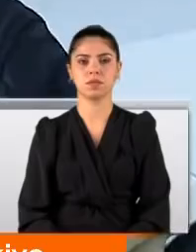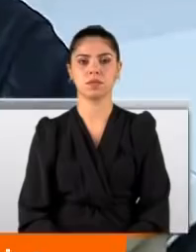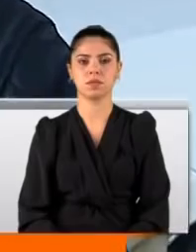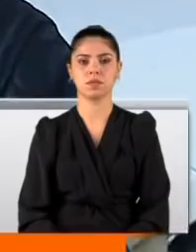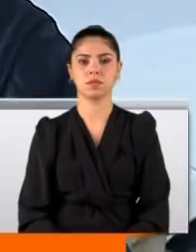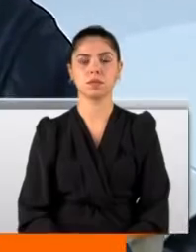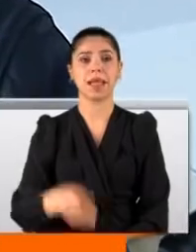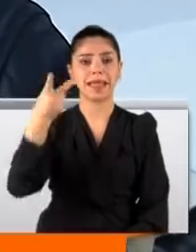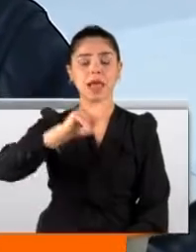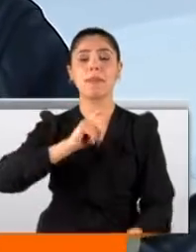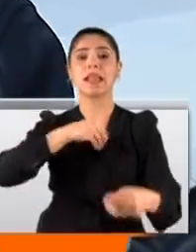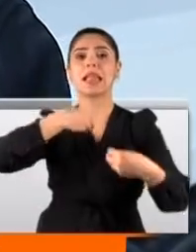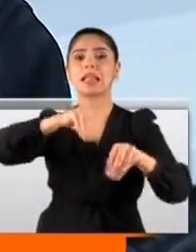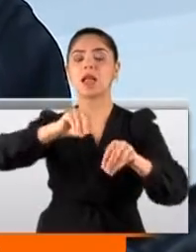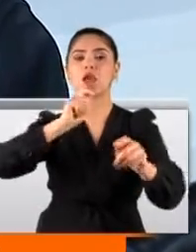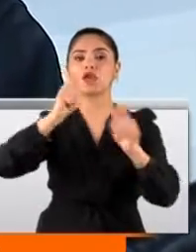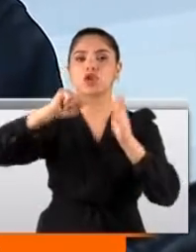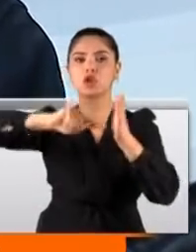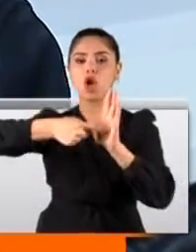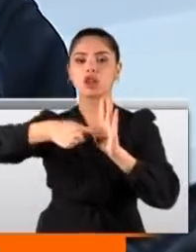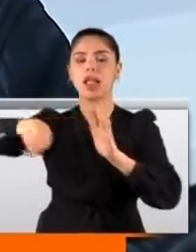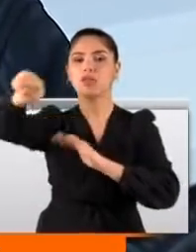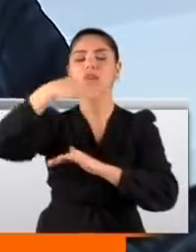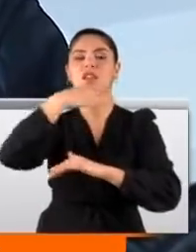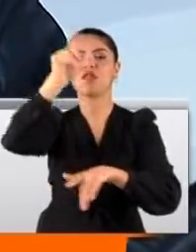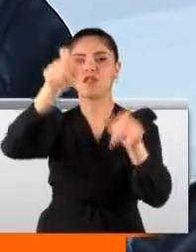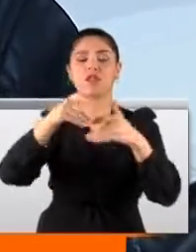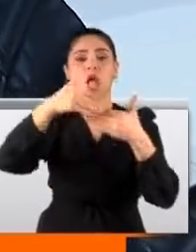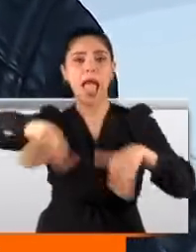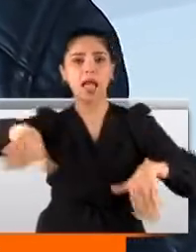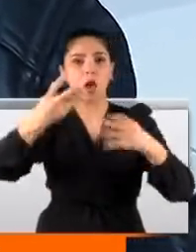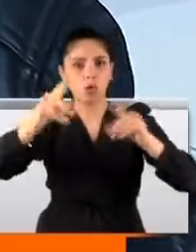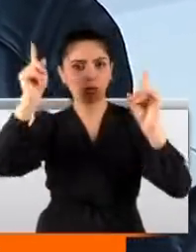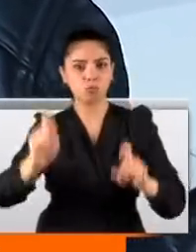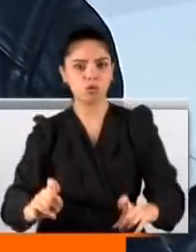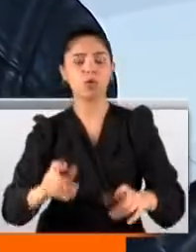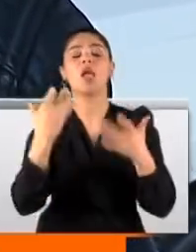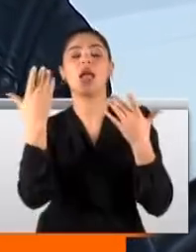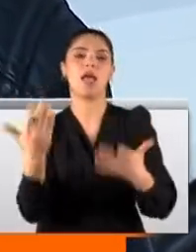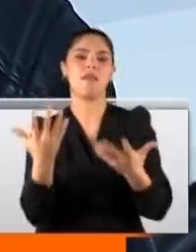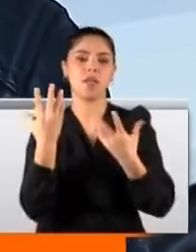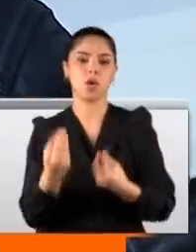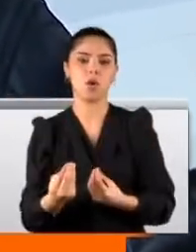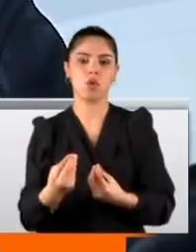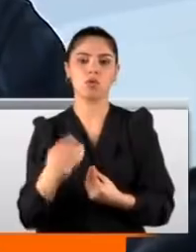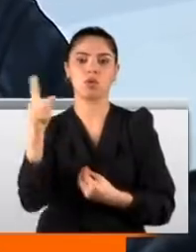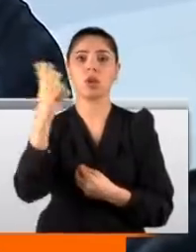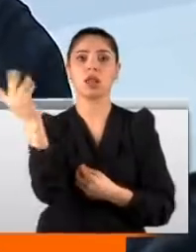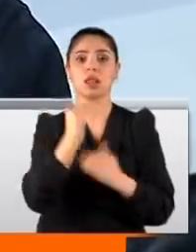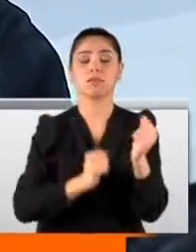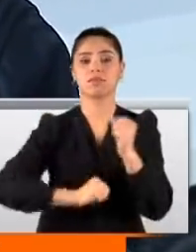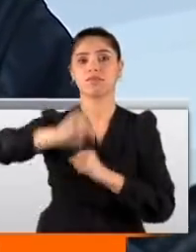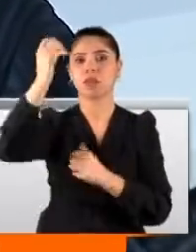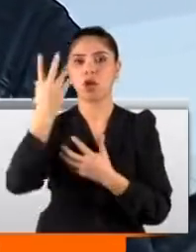Yeminli satış sözleşmesi fırsatçıların önünü keser mi? Kesinlikle keser. Çünkü aradaki rakamlar ciddi